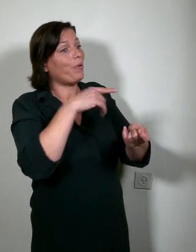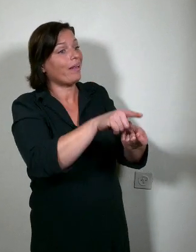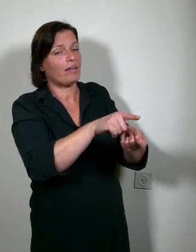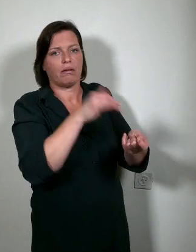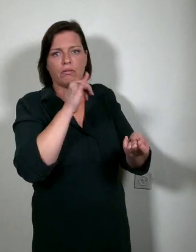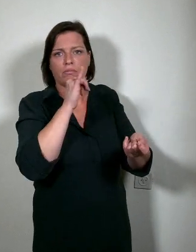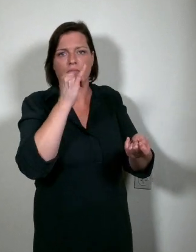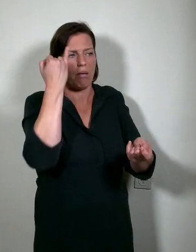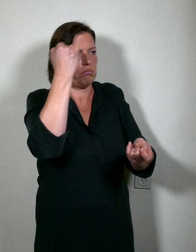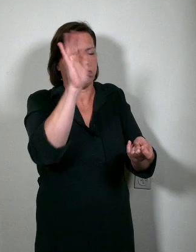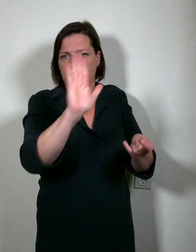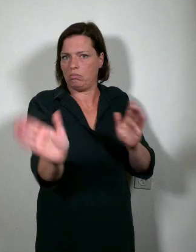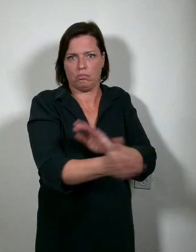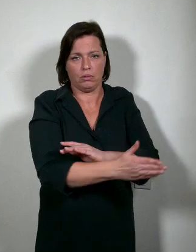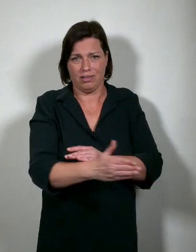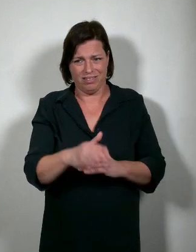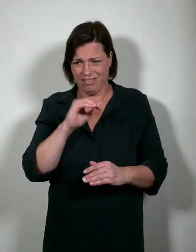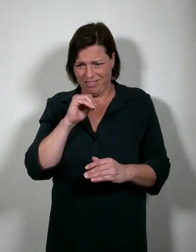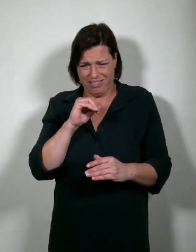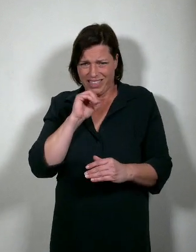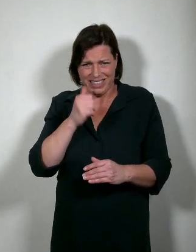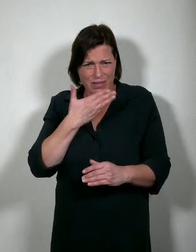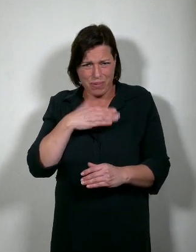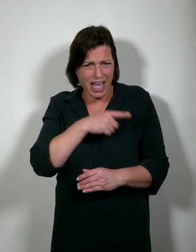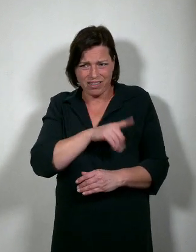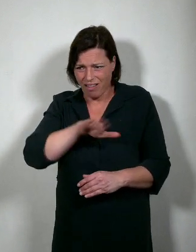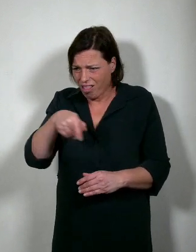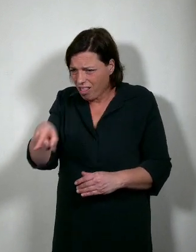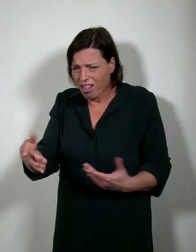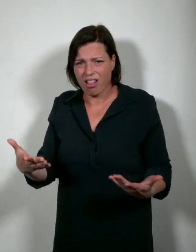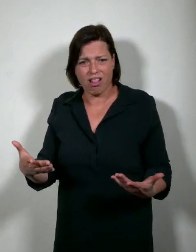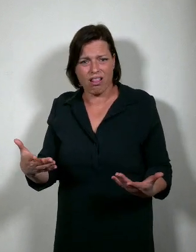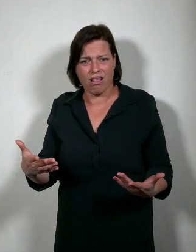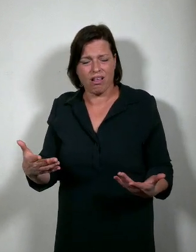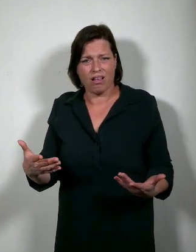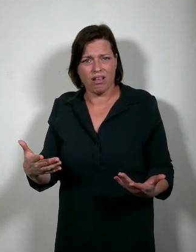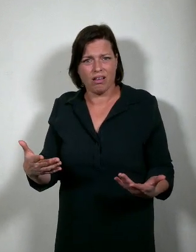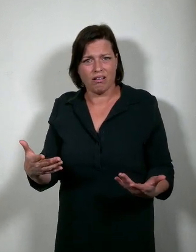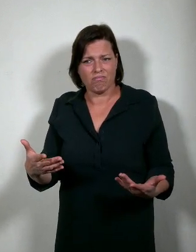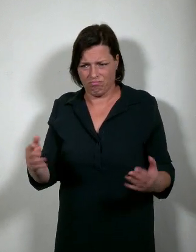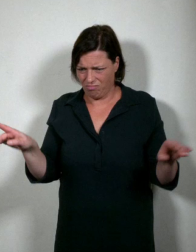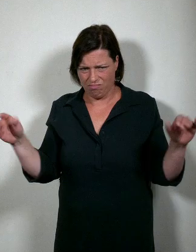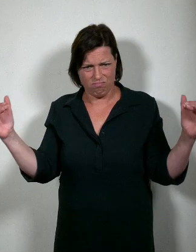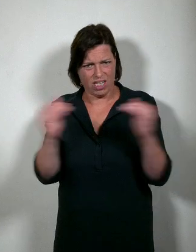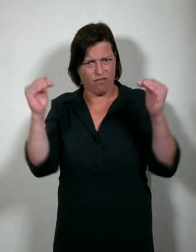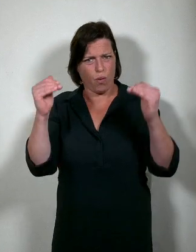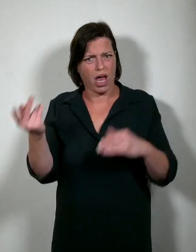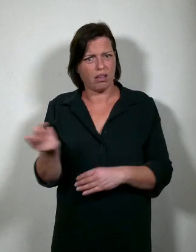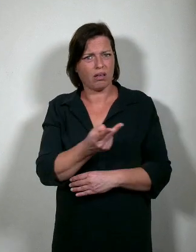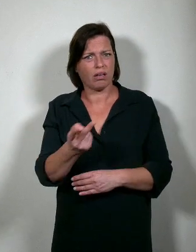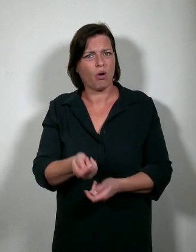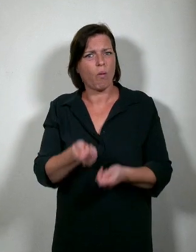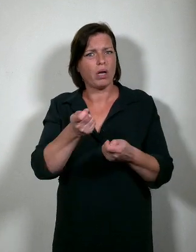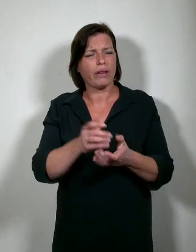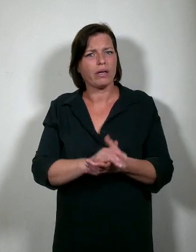dan hogeschoolopleidingen. Dat zijn ze niet. Universitaire opleidingen en hogeschoolopleidingen zijn evenwaardig. Dat is waar